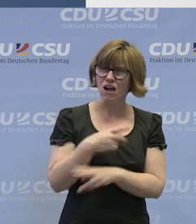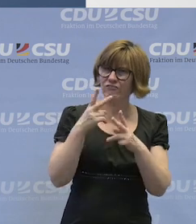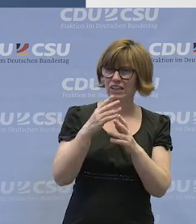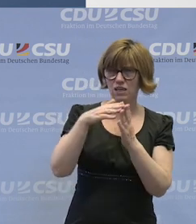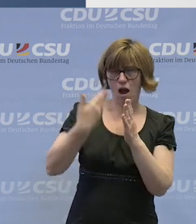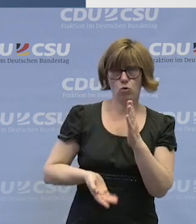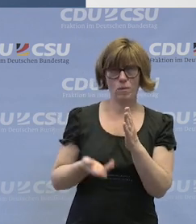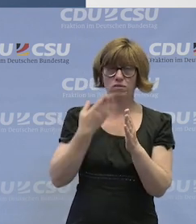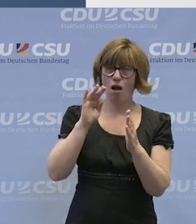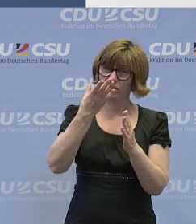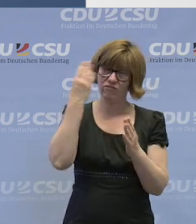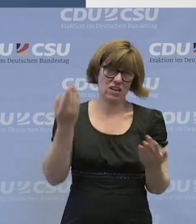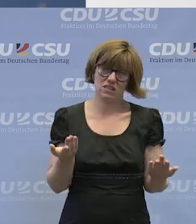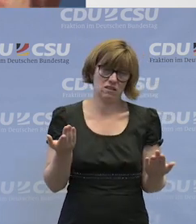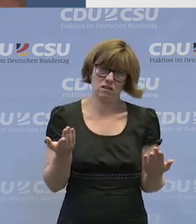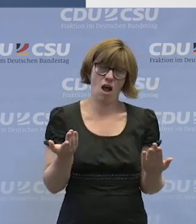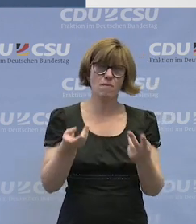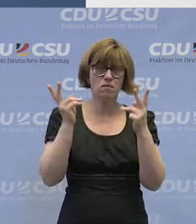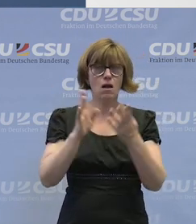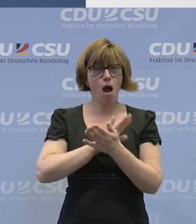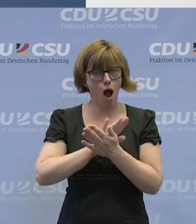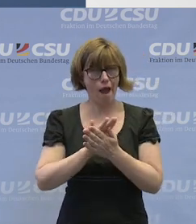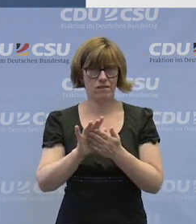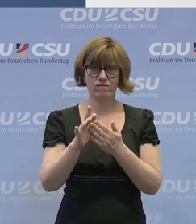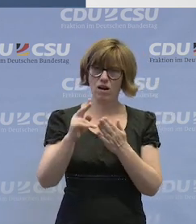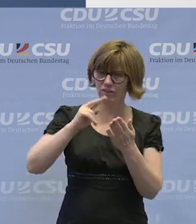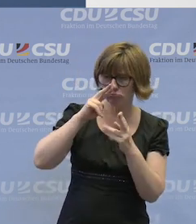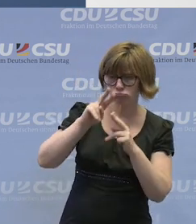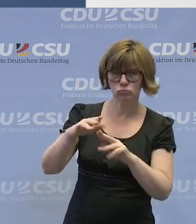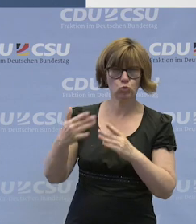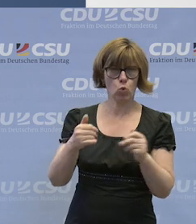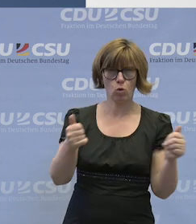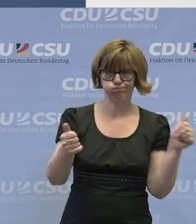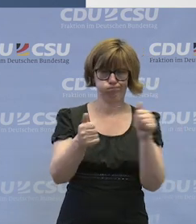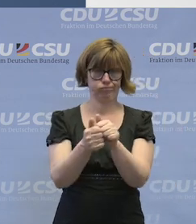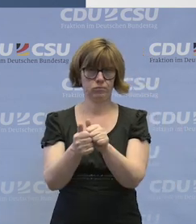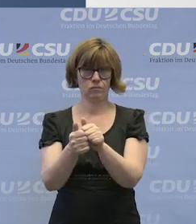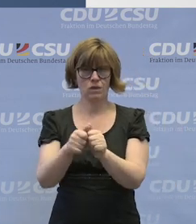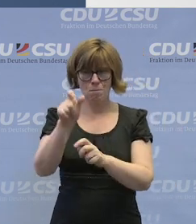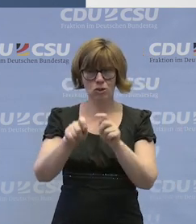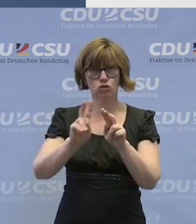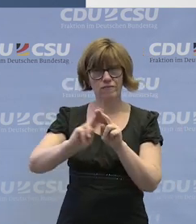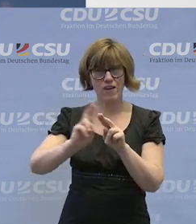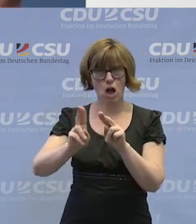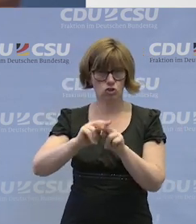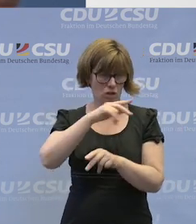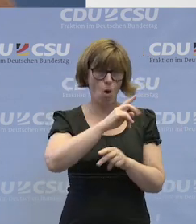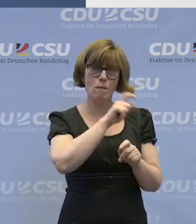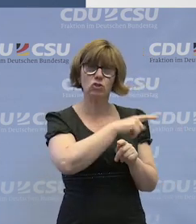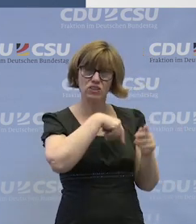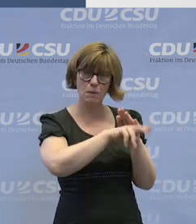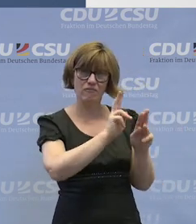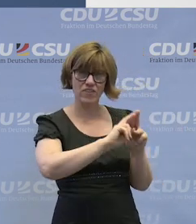Das darf man nicht vernachlässigen. Aber es ist auch relativ einfach, es zu betrachten. Auch Menschen in der Werkstatt selbst sind Gefahren